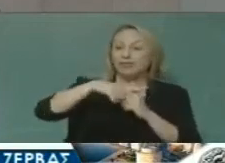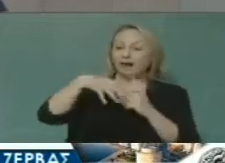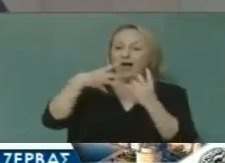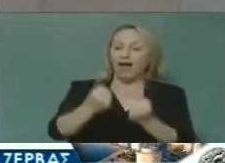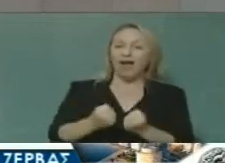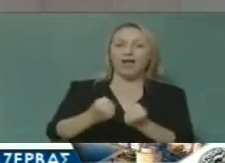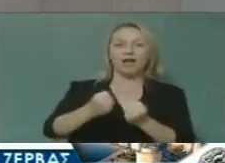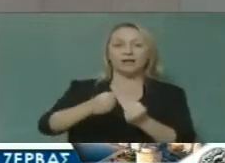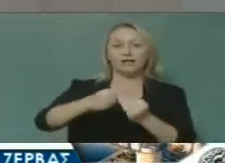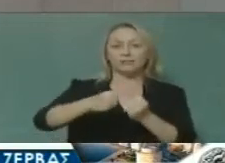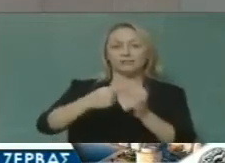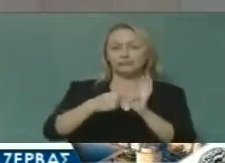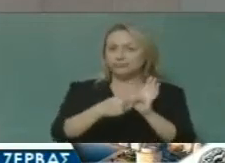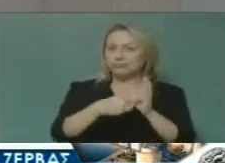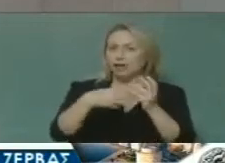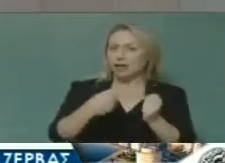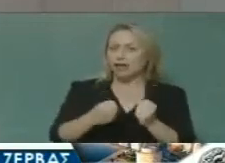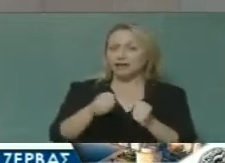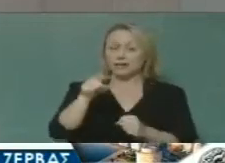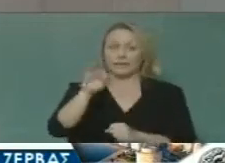για όλα αυτά που έχει να προσφέρει.